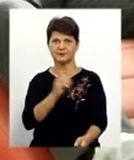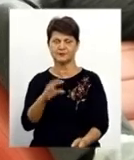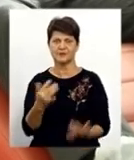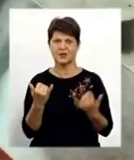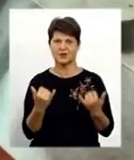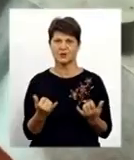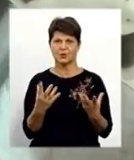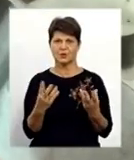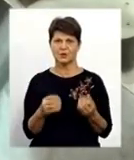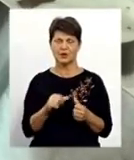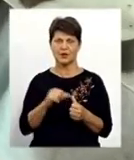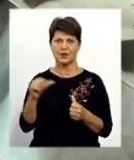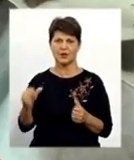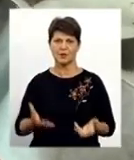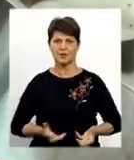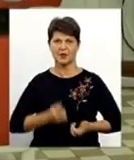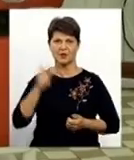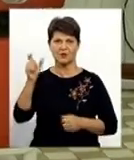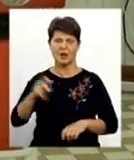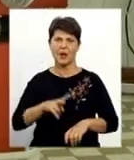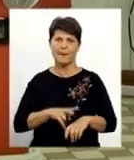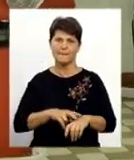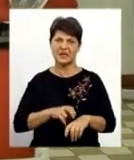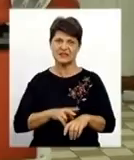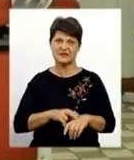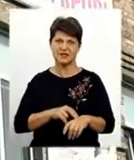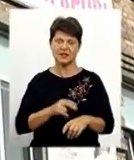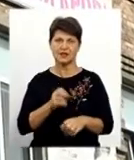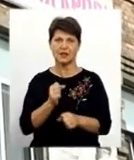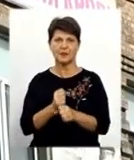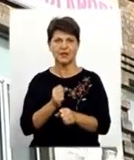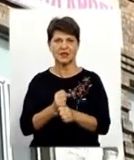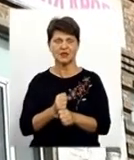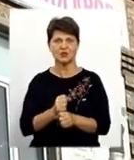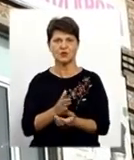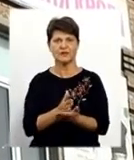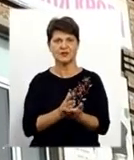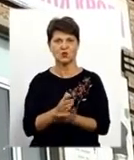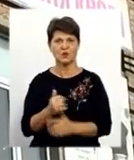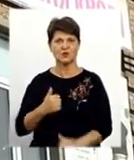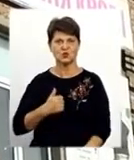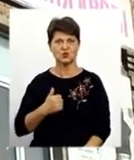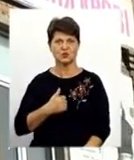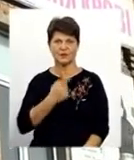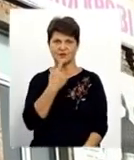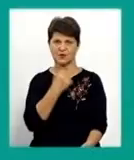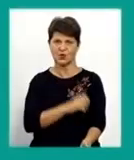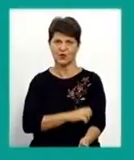крім рятувальників, кров здали також працівники поліції та військовослужбовці. Олена Карбівська, Валерій Черкашин, новини.